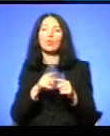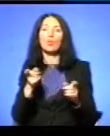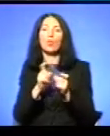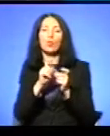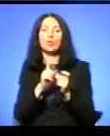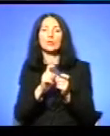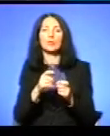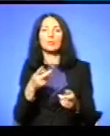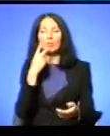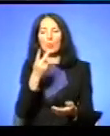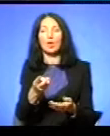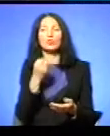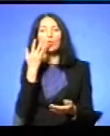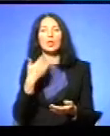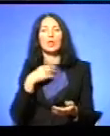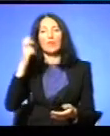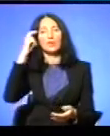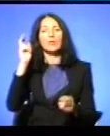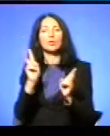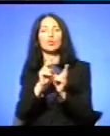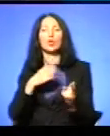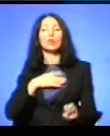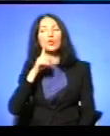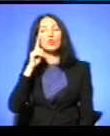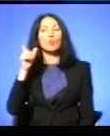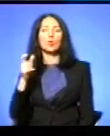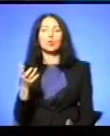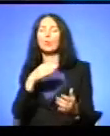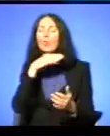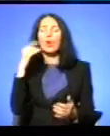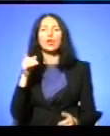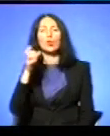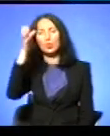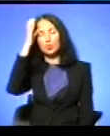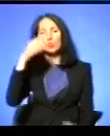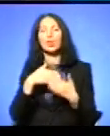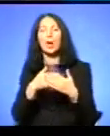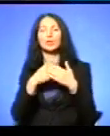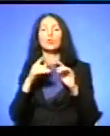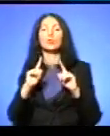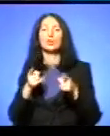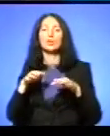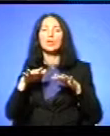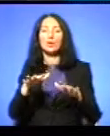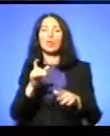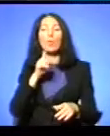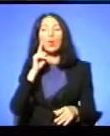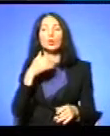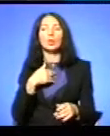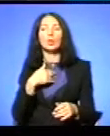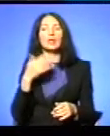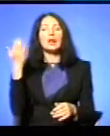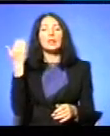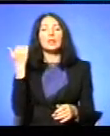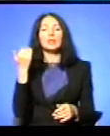зараз, коли я в Києві зустрічаю нашу молодь Стільки багато розумної, активної, дійової молоді, я думаю, не може Та